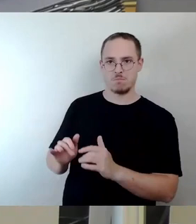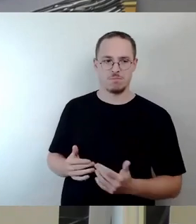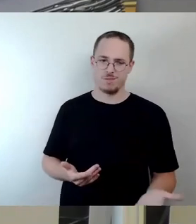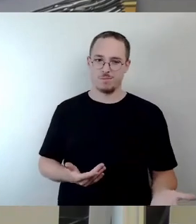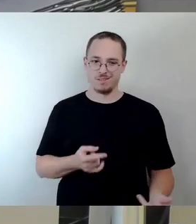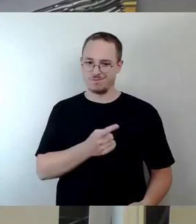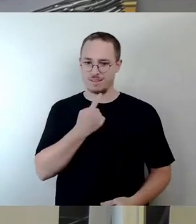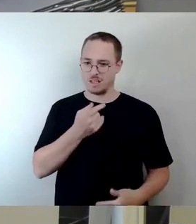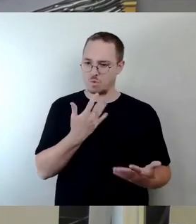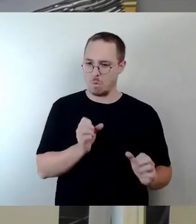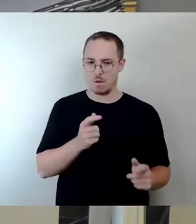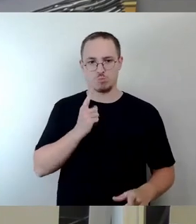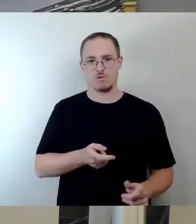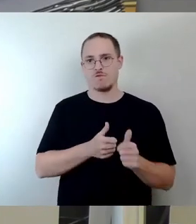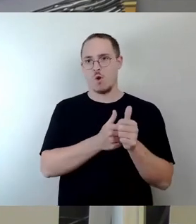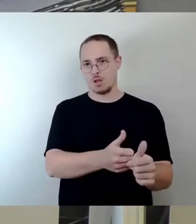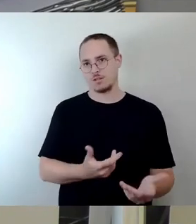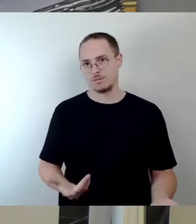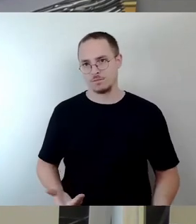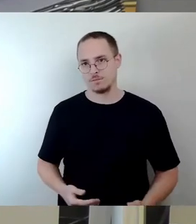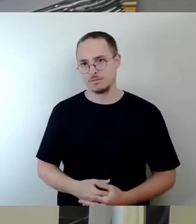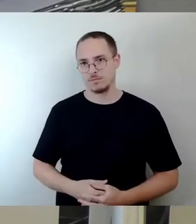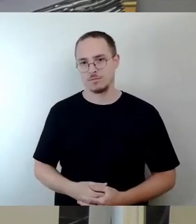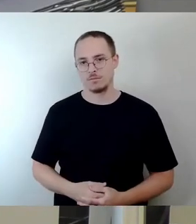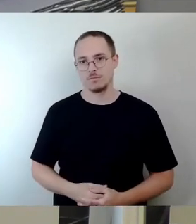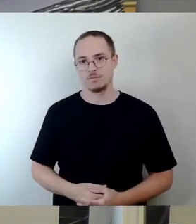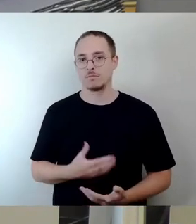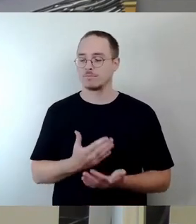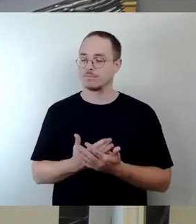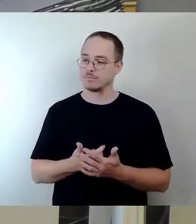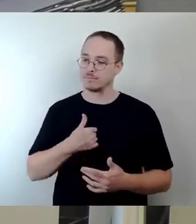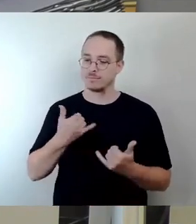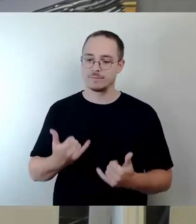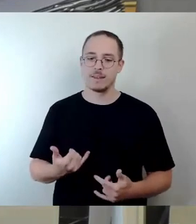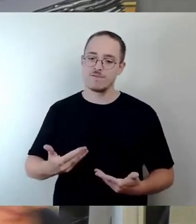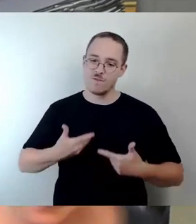die dicken Bretter. Und deswegen bin ich sehr froh über neun Jahre grüne Baubürgermeister. Bürgermeister.